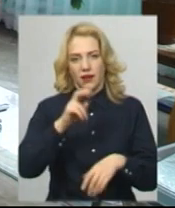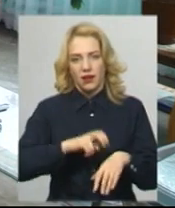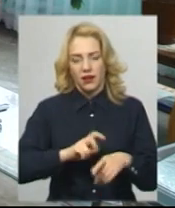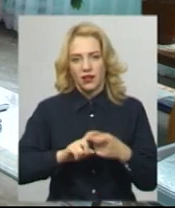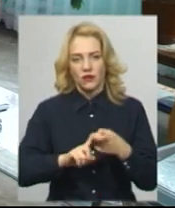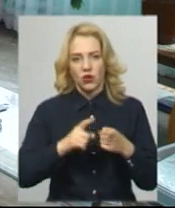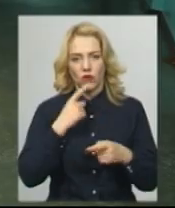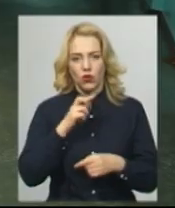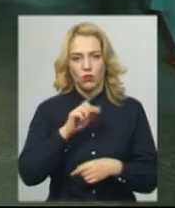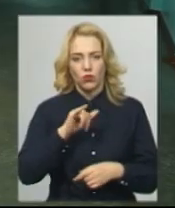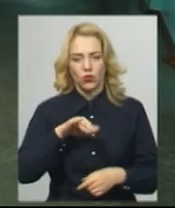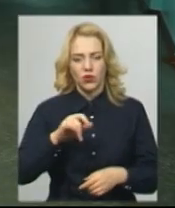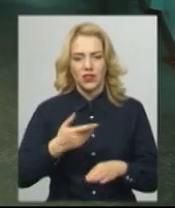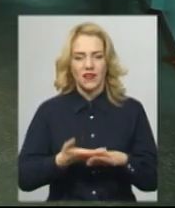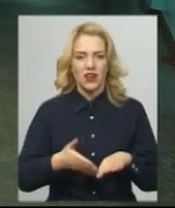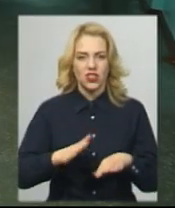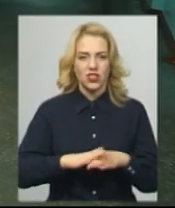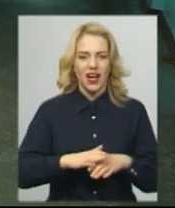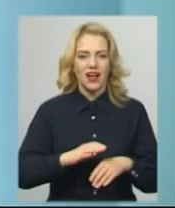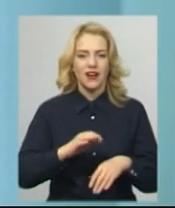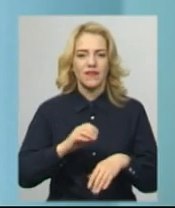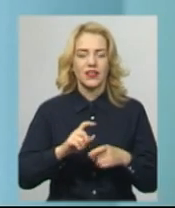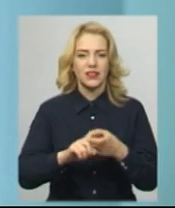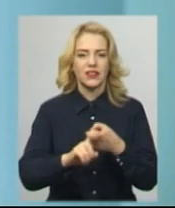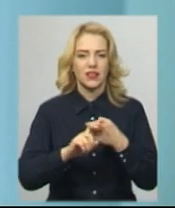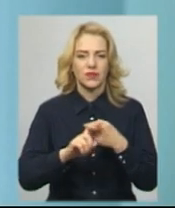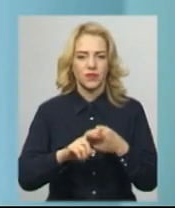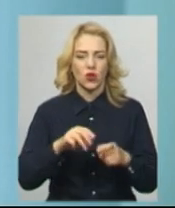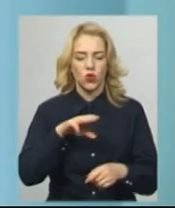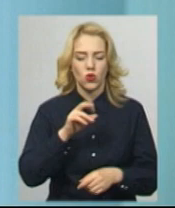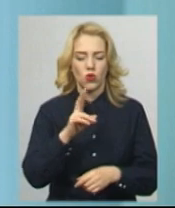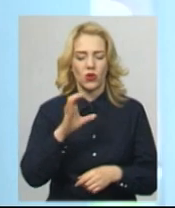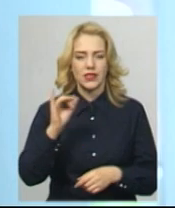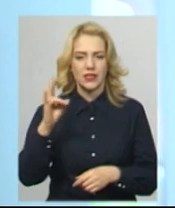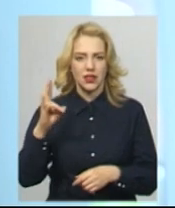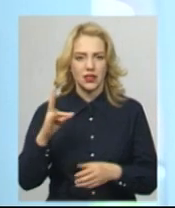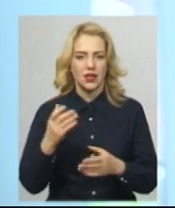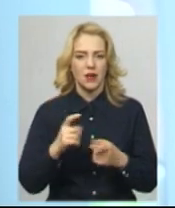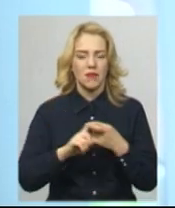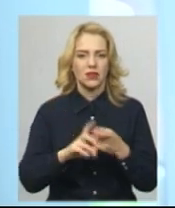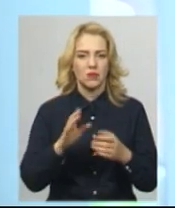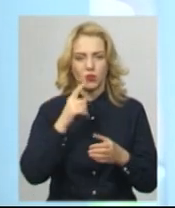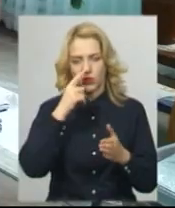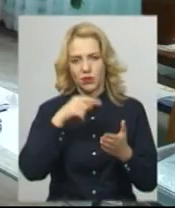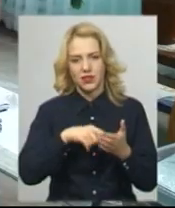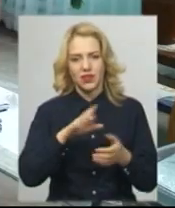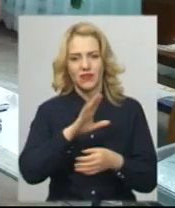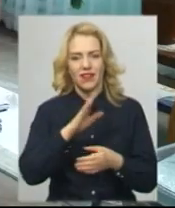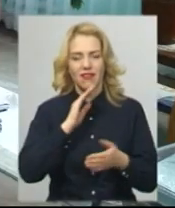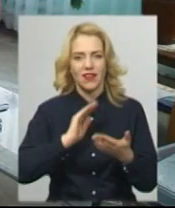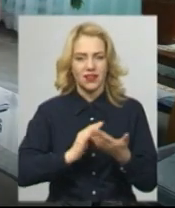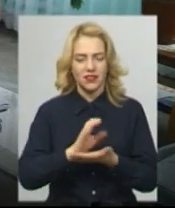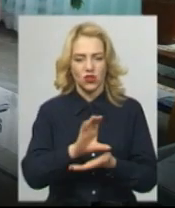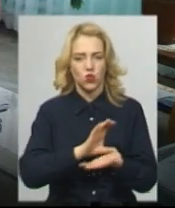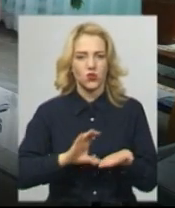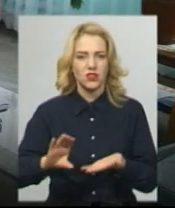ботулізм – це важка харшова токсикоінфекція. Захворювання викликає токсин бактерії, яка може бути в неякісних консервованих продуктах. Це можуть